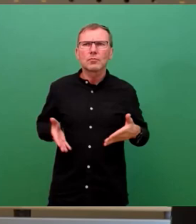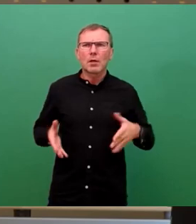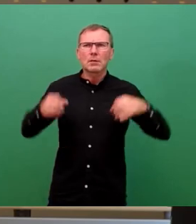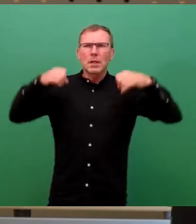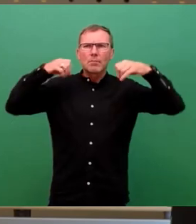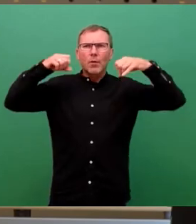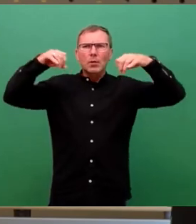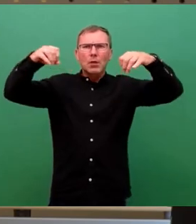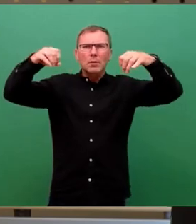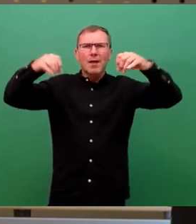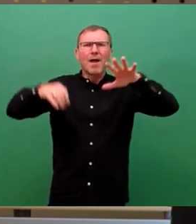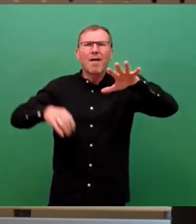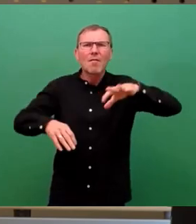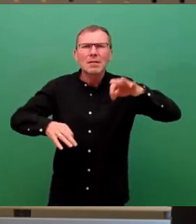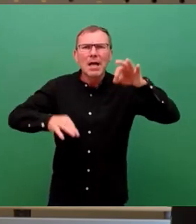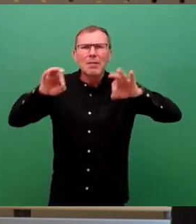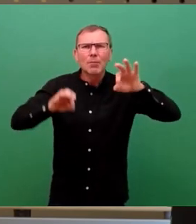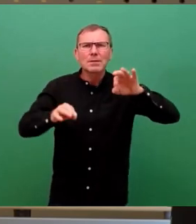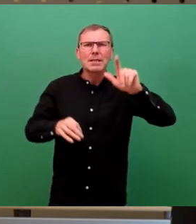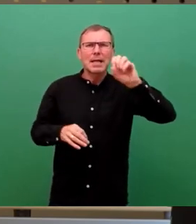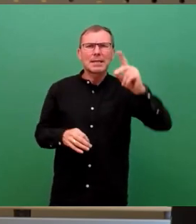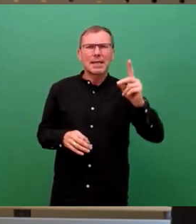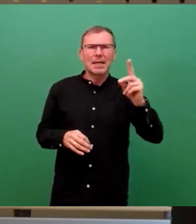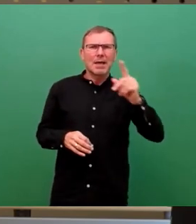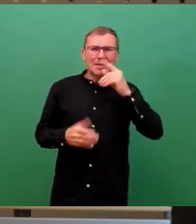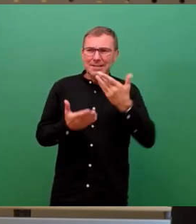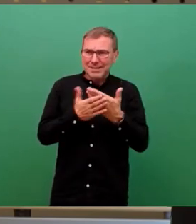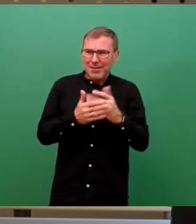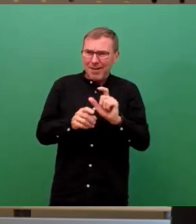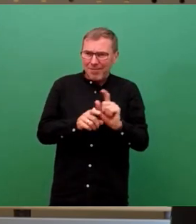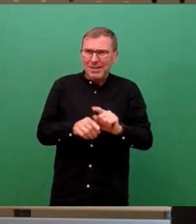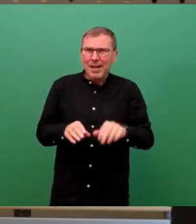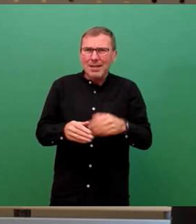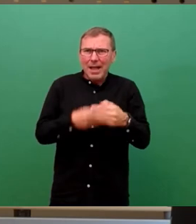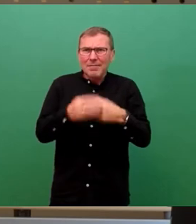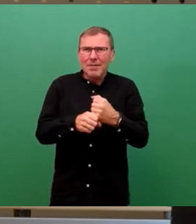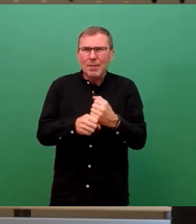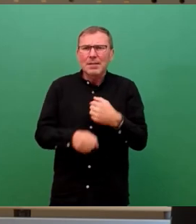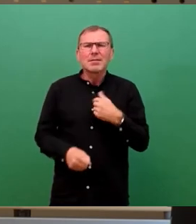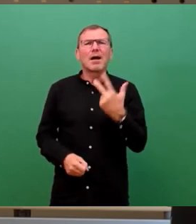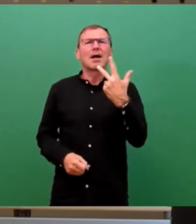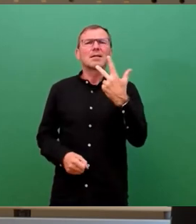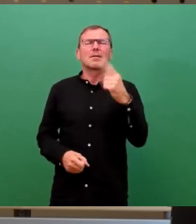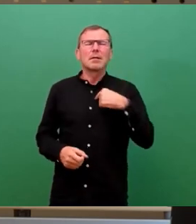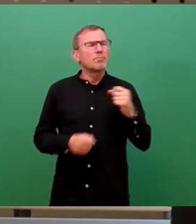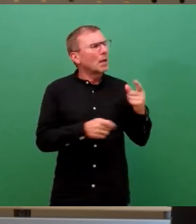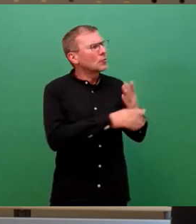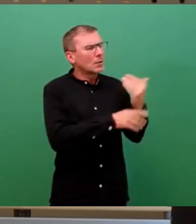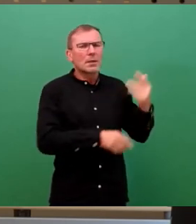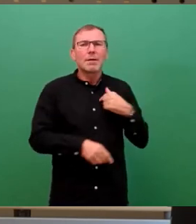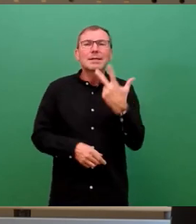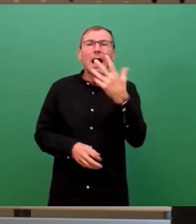10 Prozent. Wenn wir es so weitermachen mit dem Thema, wie wir es bisher haben, nämlich drei Prozent, ich komme zum Schluss, im Jahr umstellen,